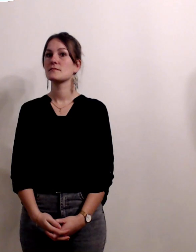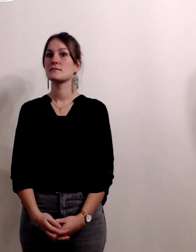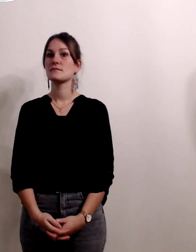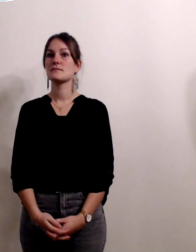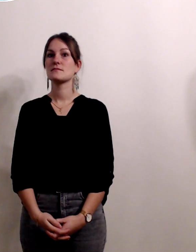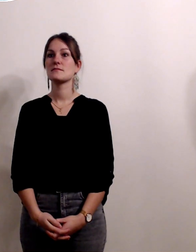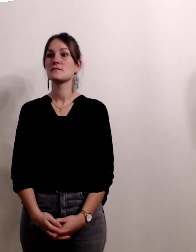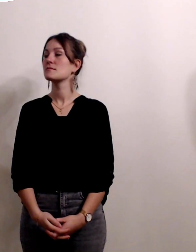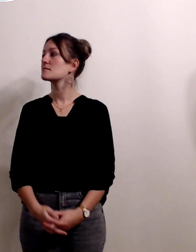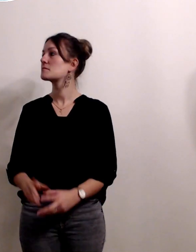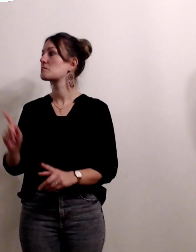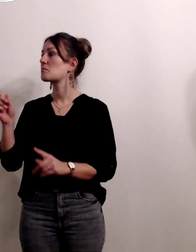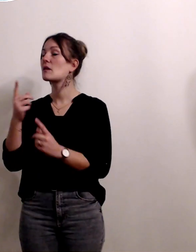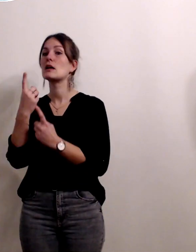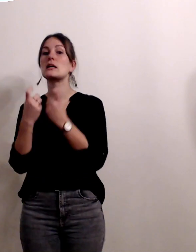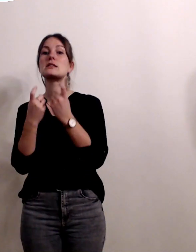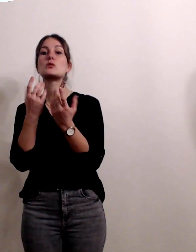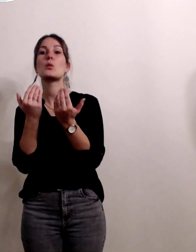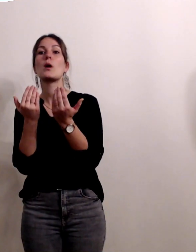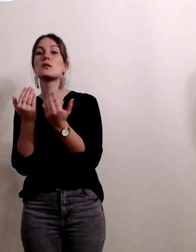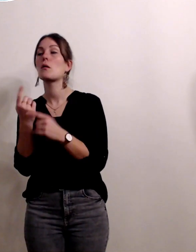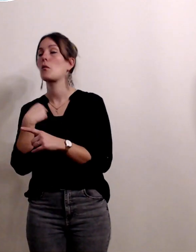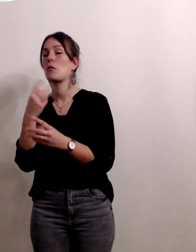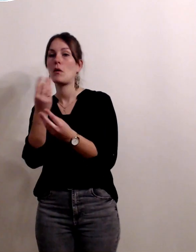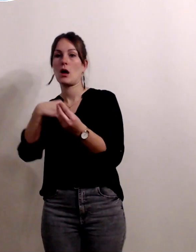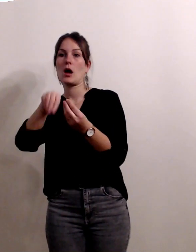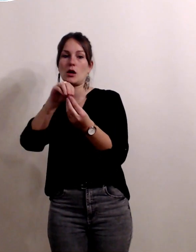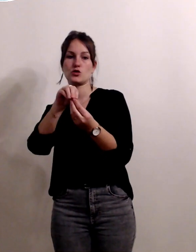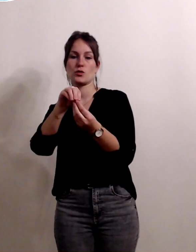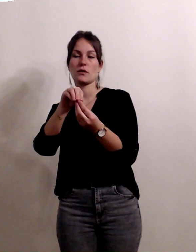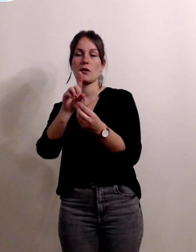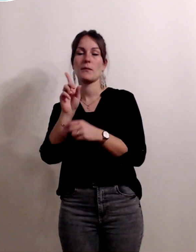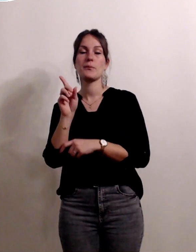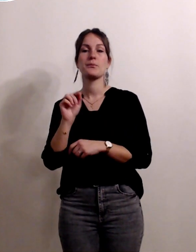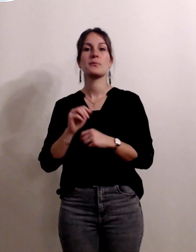peut-être en attendant une question j'apporte un complément